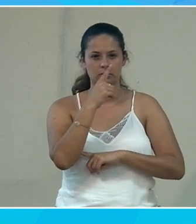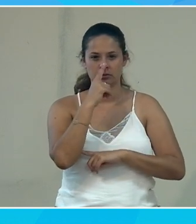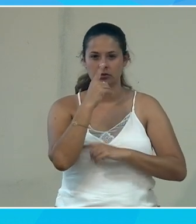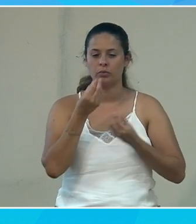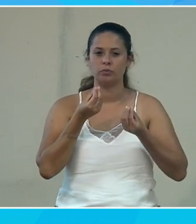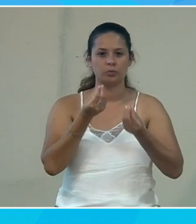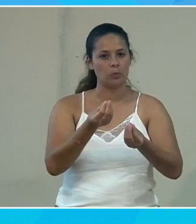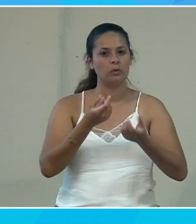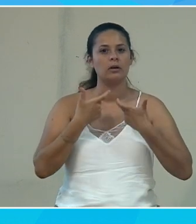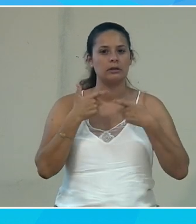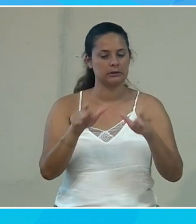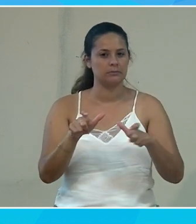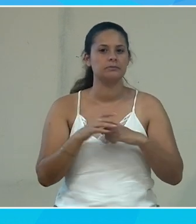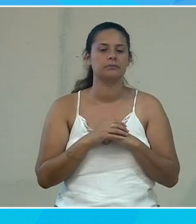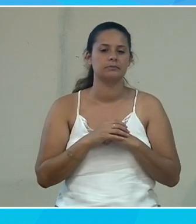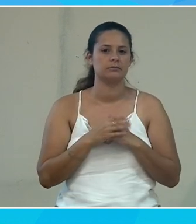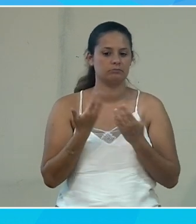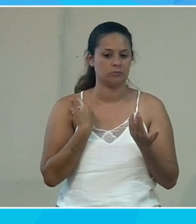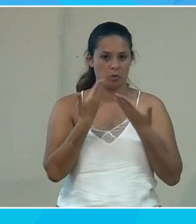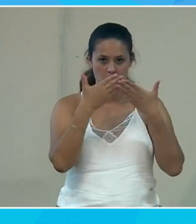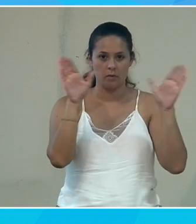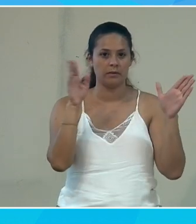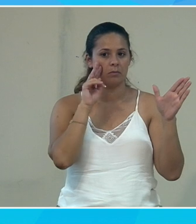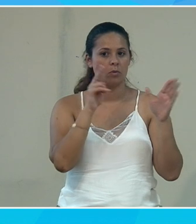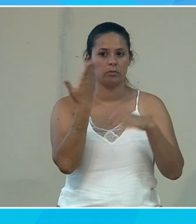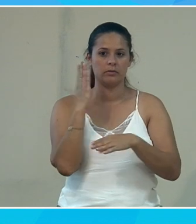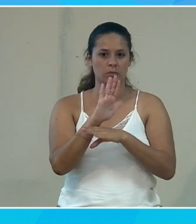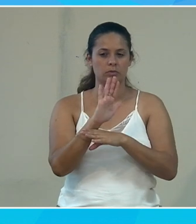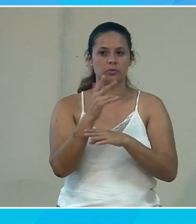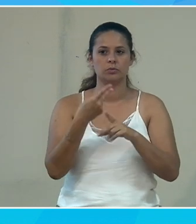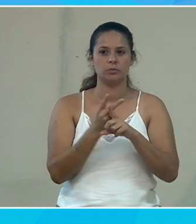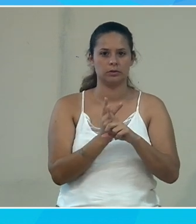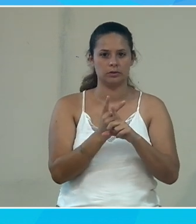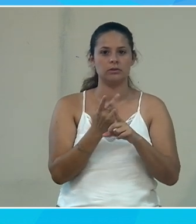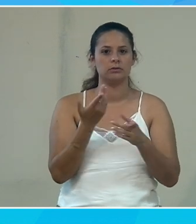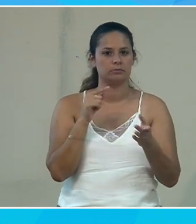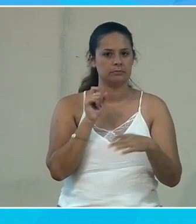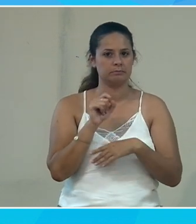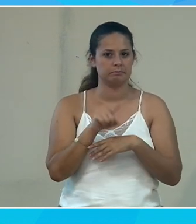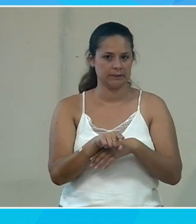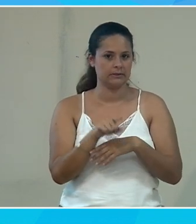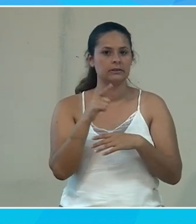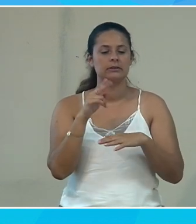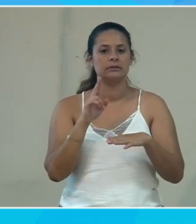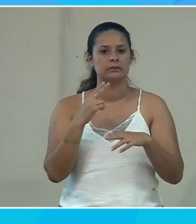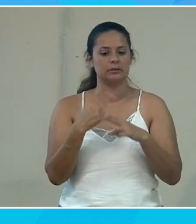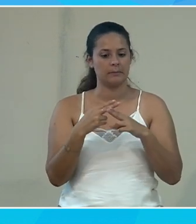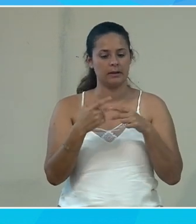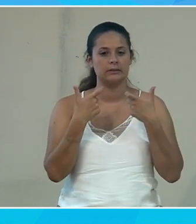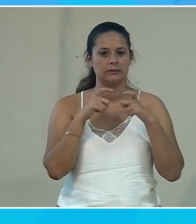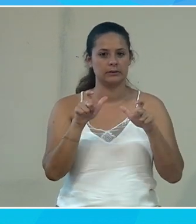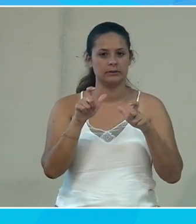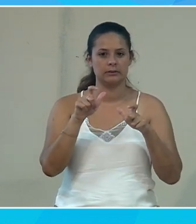les rendre accessibles alors je vais ouvrir pour vous montrer une démonstration un outil qui est open source qui s'appelle Accessibility